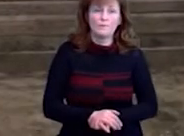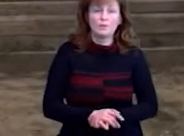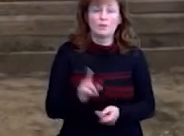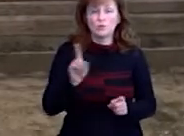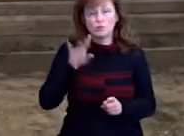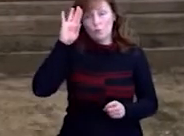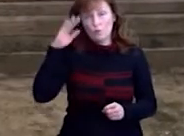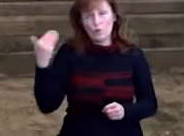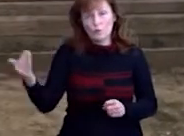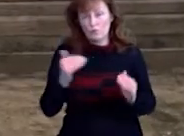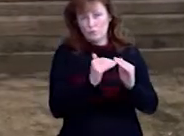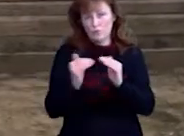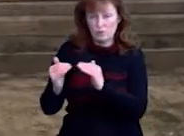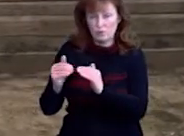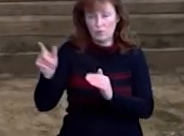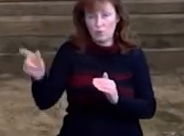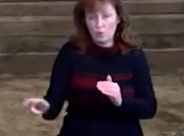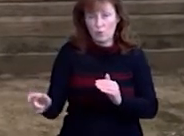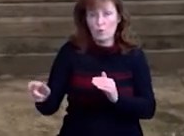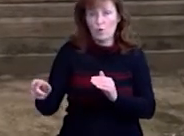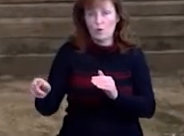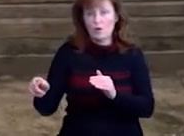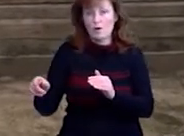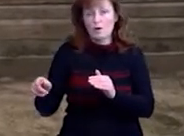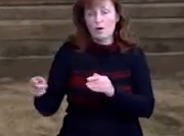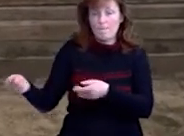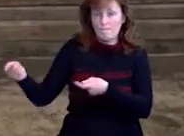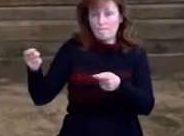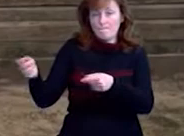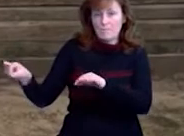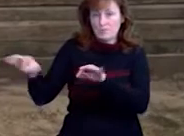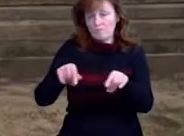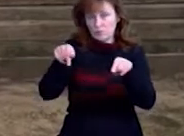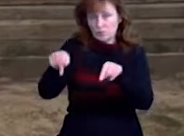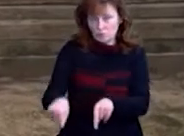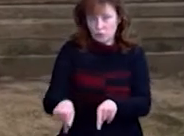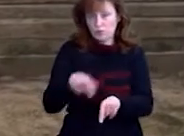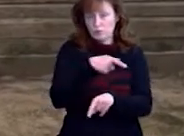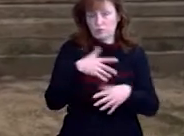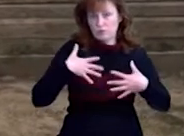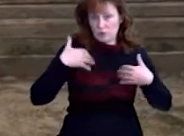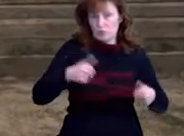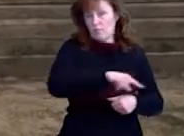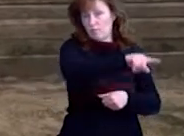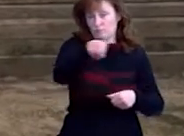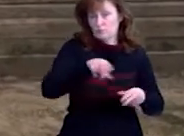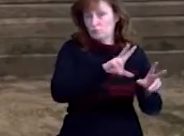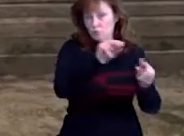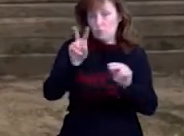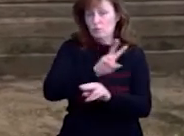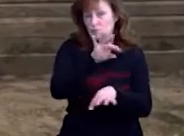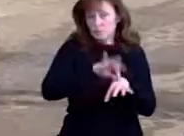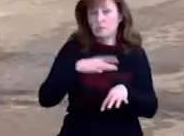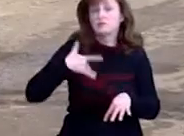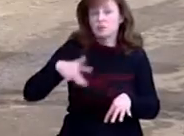його привезли сюди, в здорове селище. Чому його